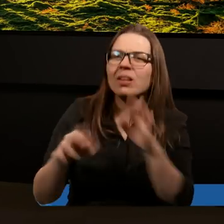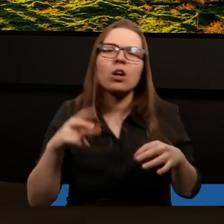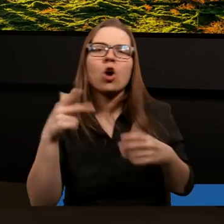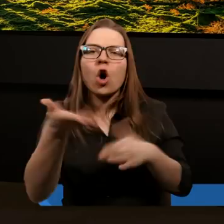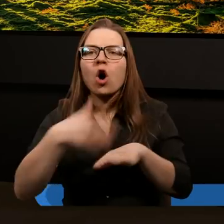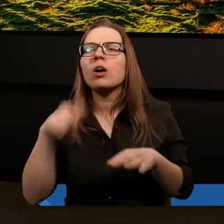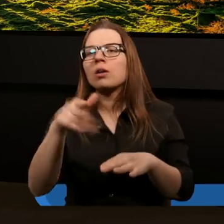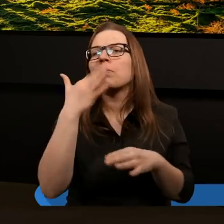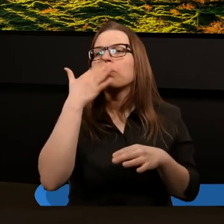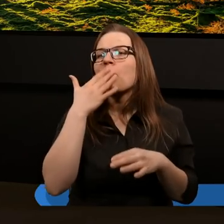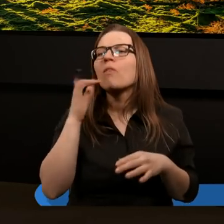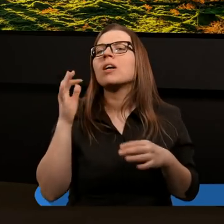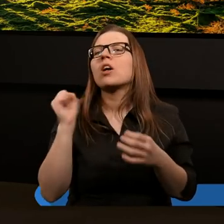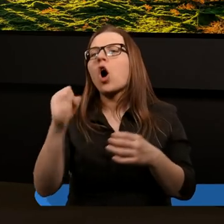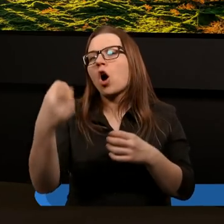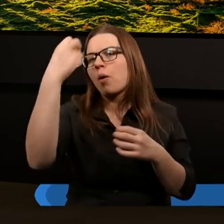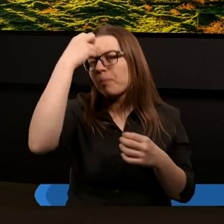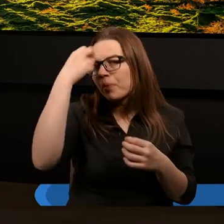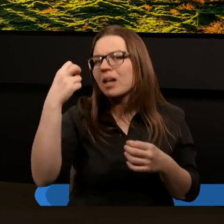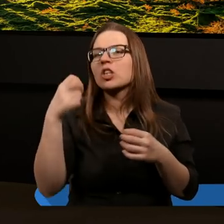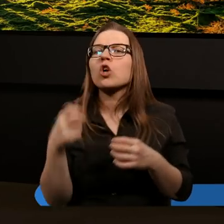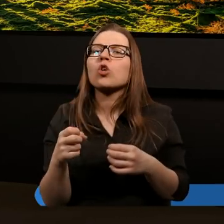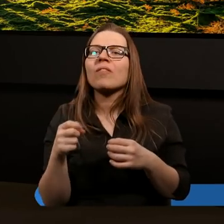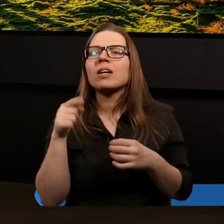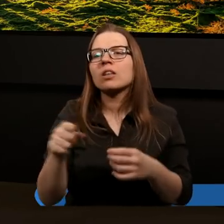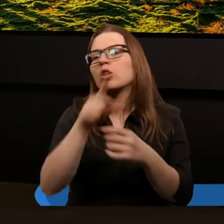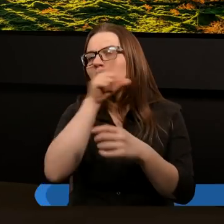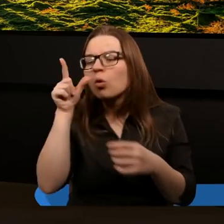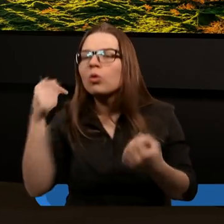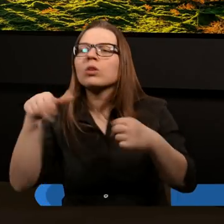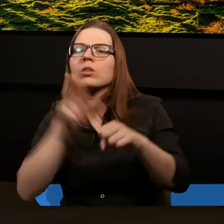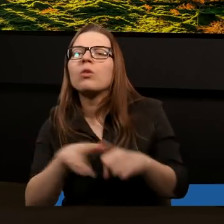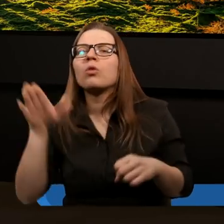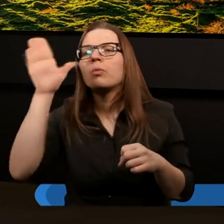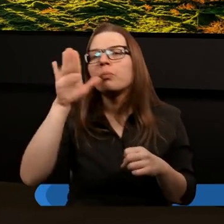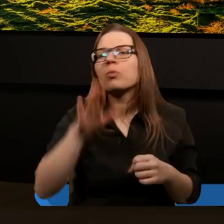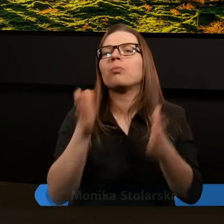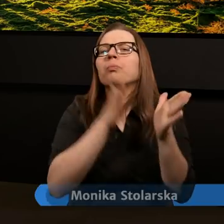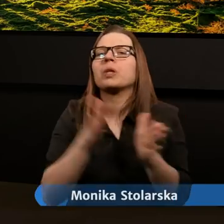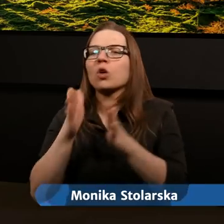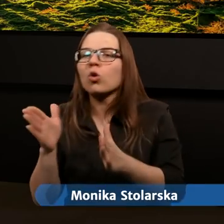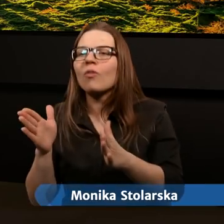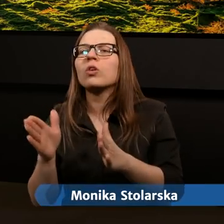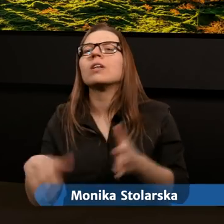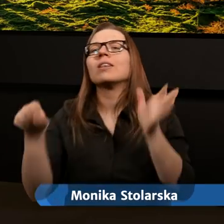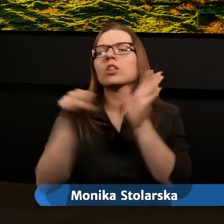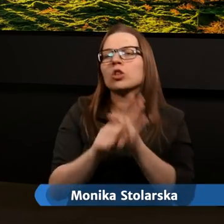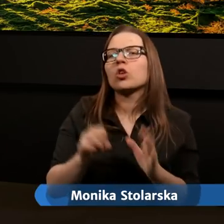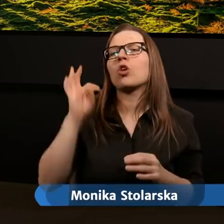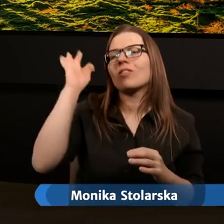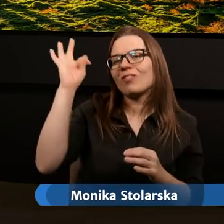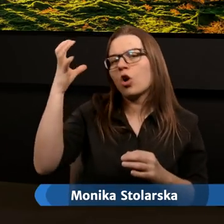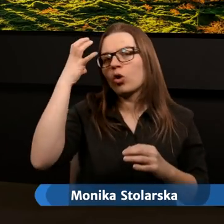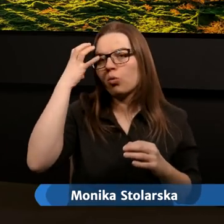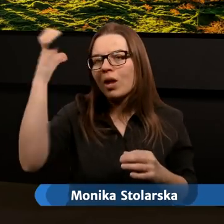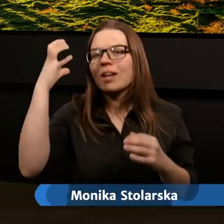bo jest ta mowa o pieczętowaniu ludzi, których Pan Bóg przygotowuje do swojego